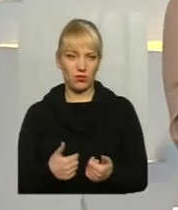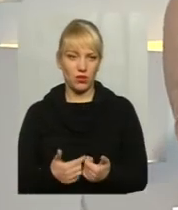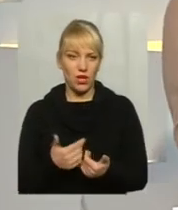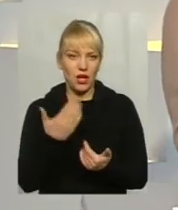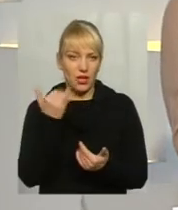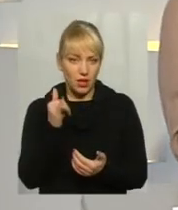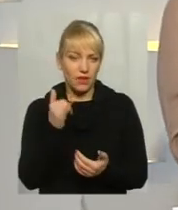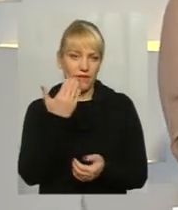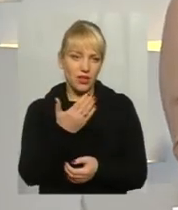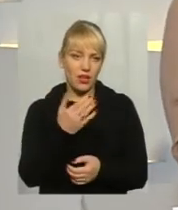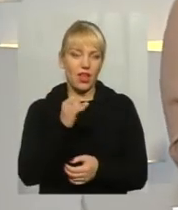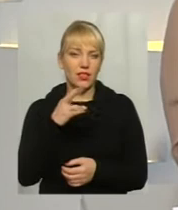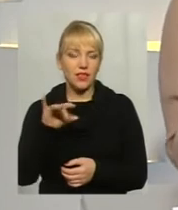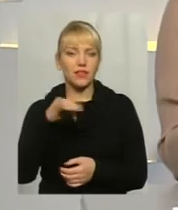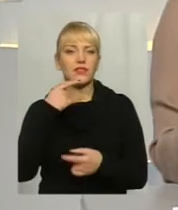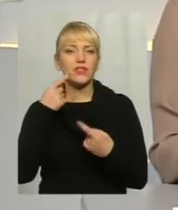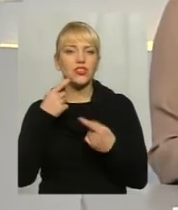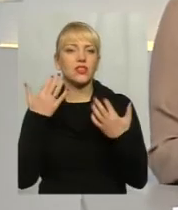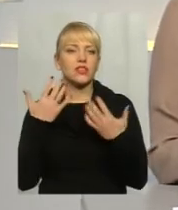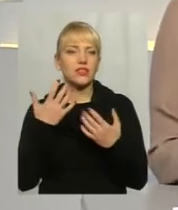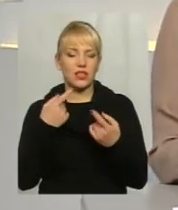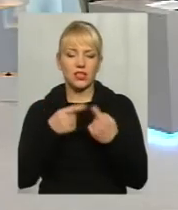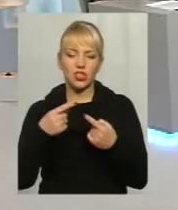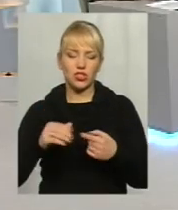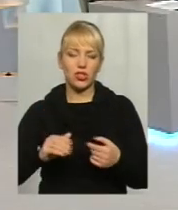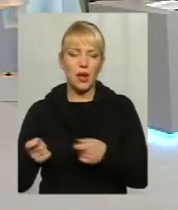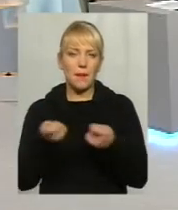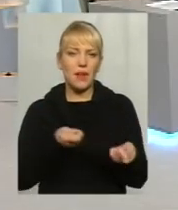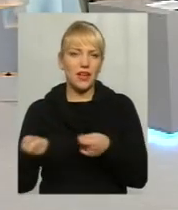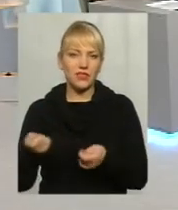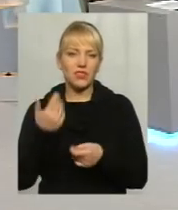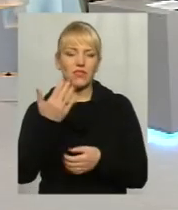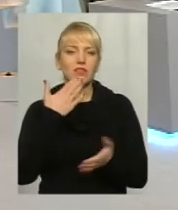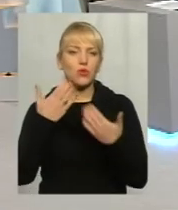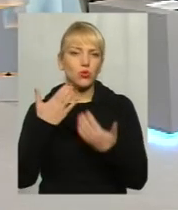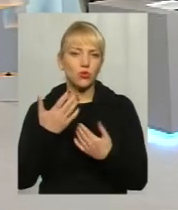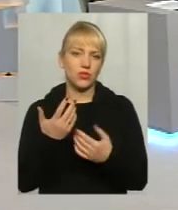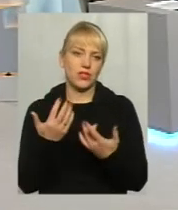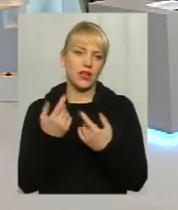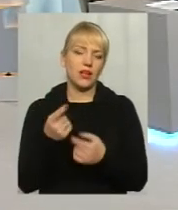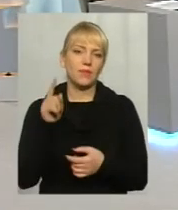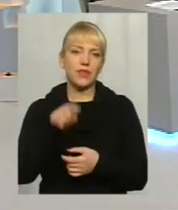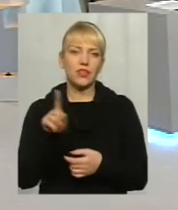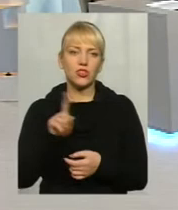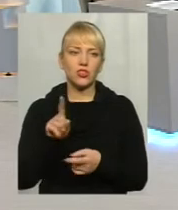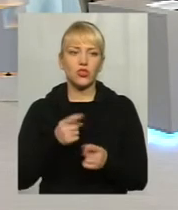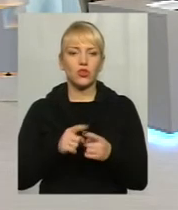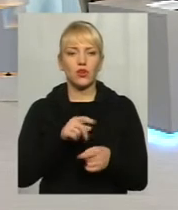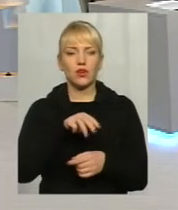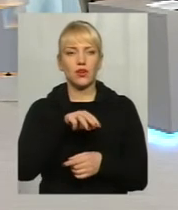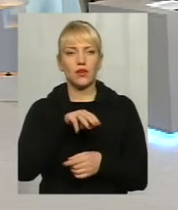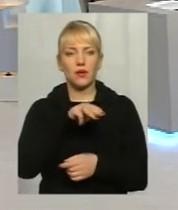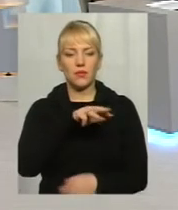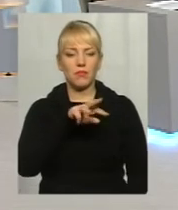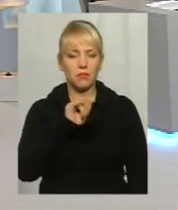І ви також, пан Андрій, скажіть, наскільки часто ви з іншими перевізниками все ж таки спілкуєтесь? Адже те, що ФОК Мішін дотримується, так,